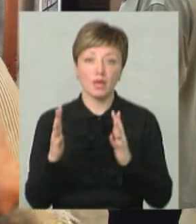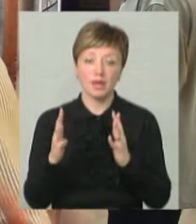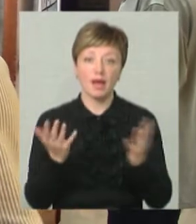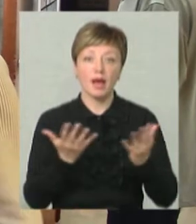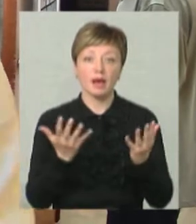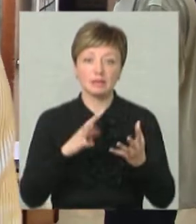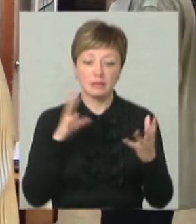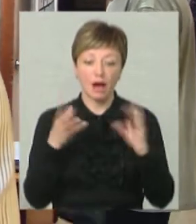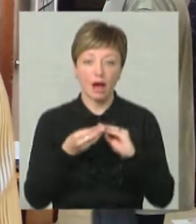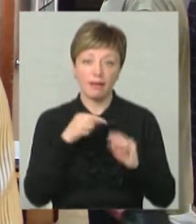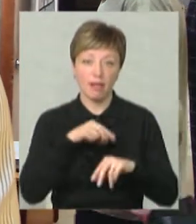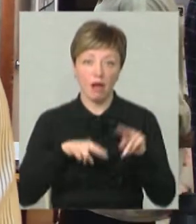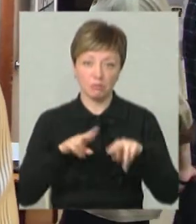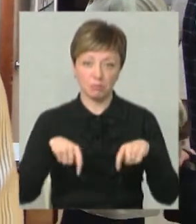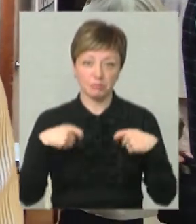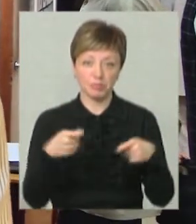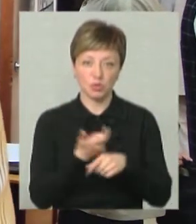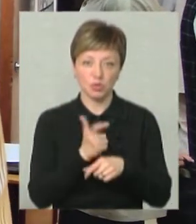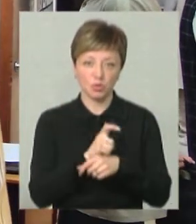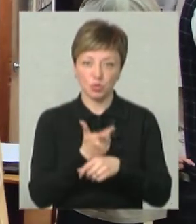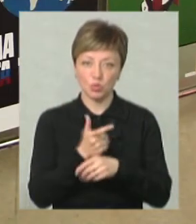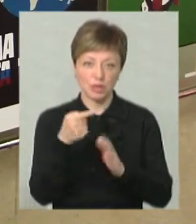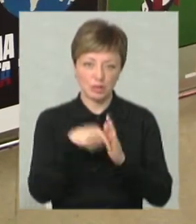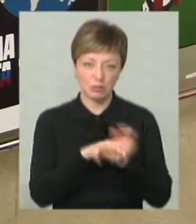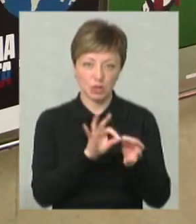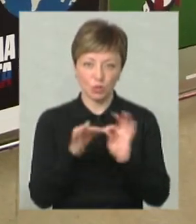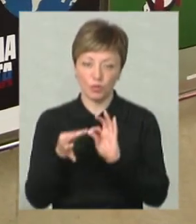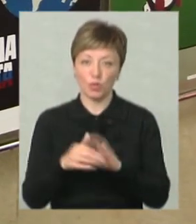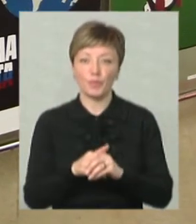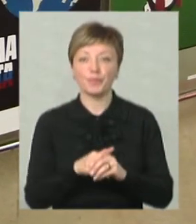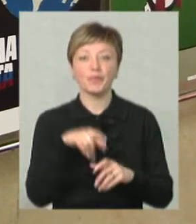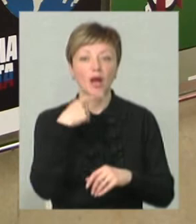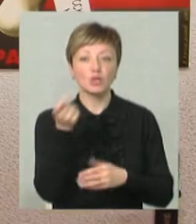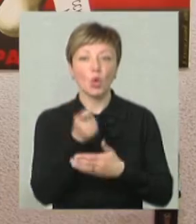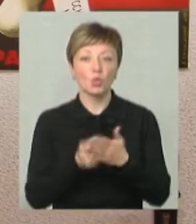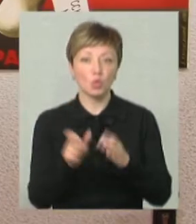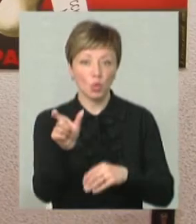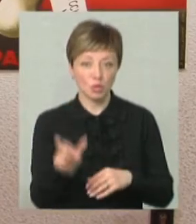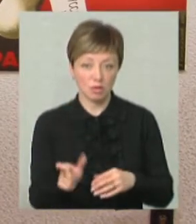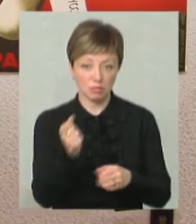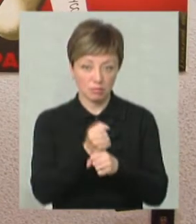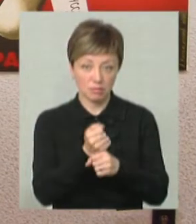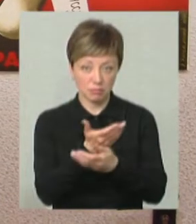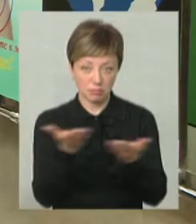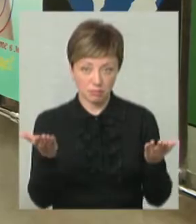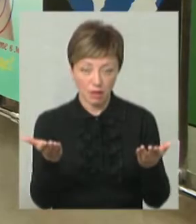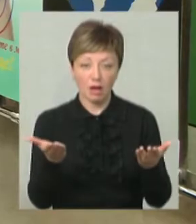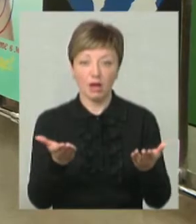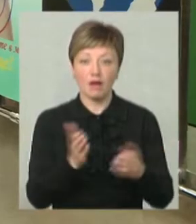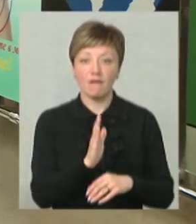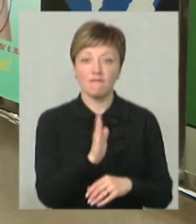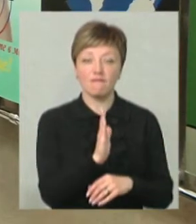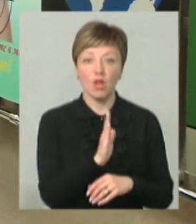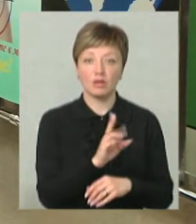якийсь загальний настрій він подає дуже-дуже змістовно. За словами художника «Графіка», роботи якого представлені на виставці Володимира